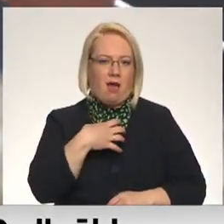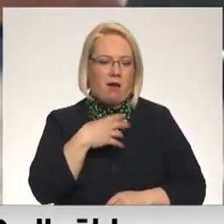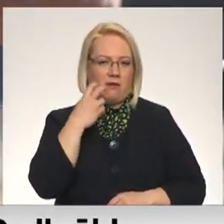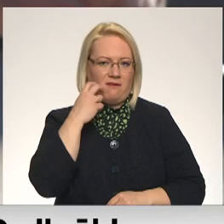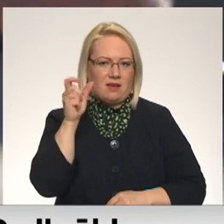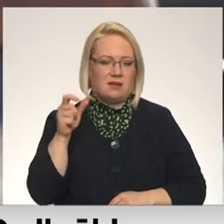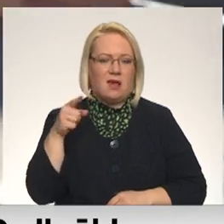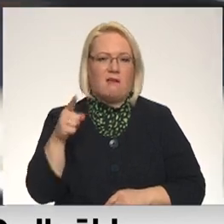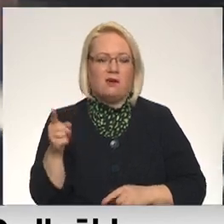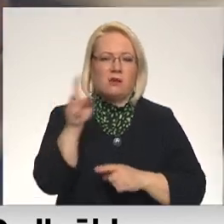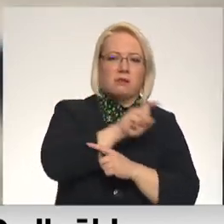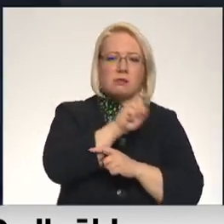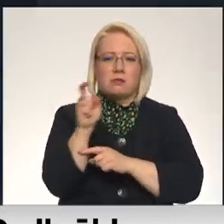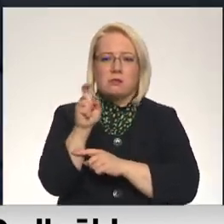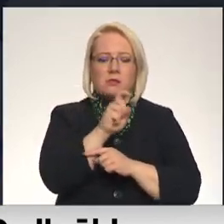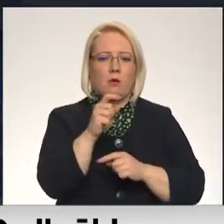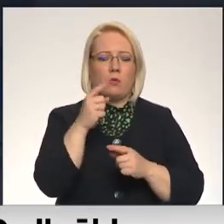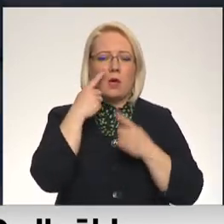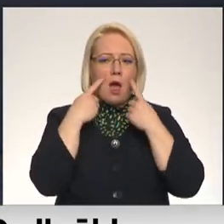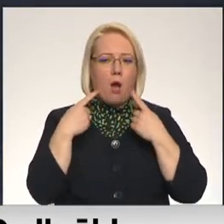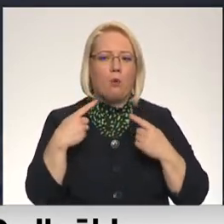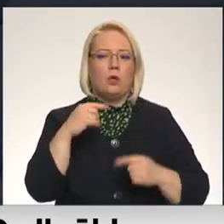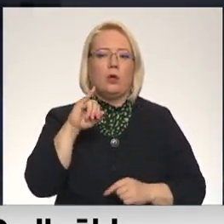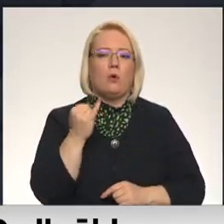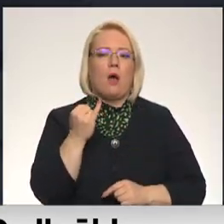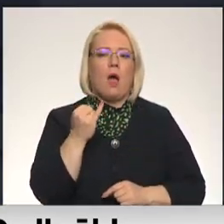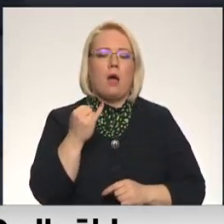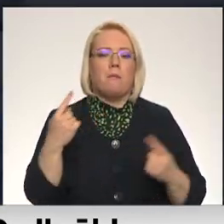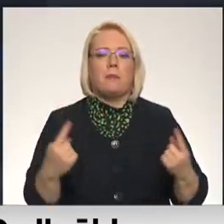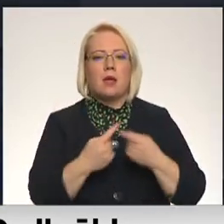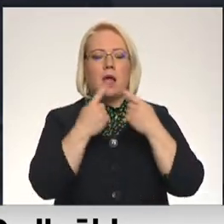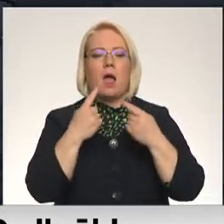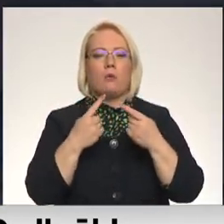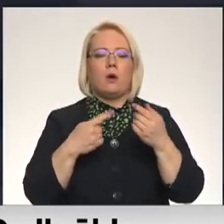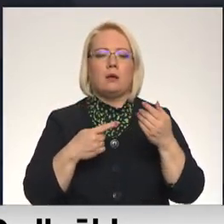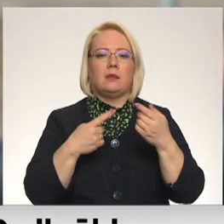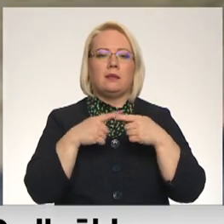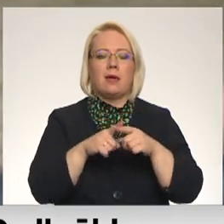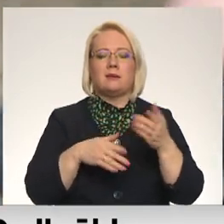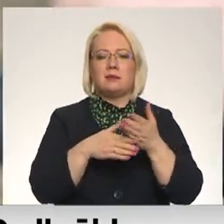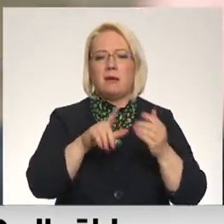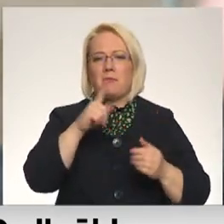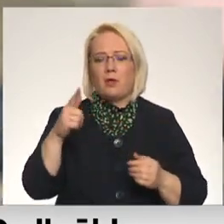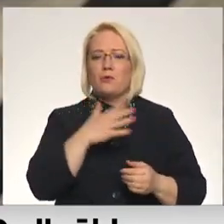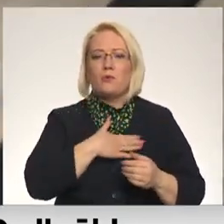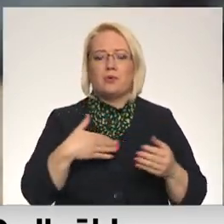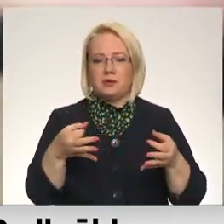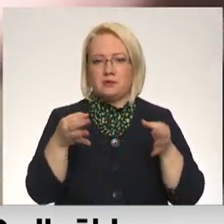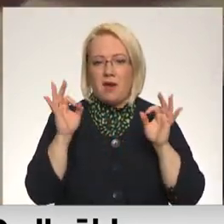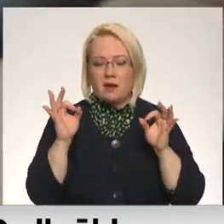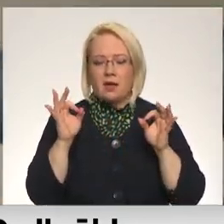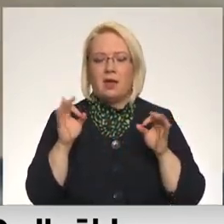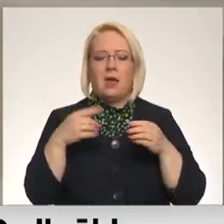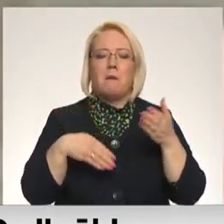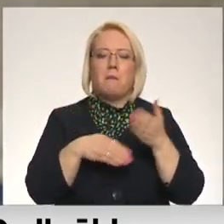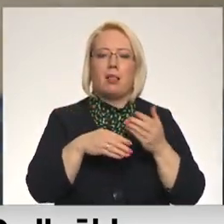viņš lokās un rauda. Pielāgoti palīgi līdzekļi tas ir ļoti svarīgi. Palīgi līdzekļi